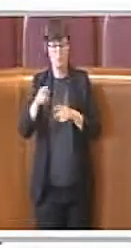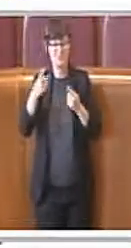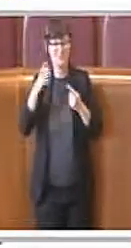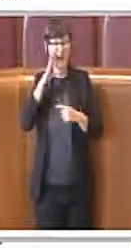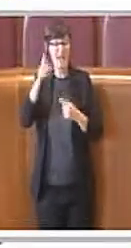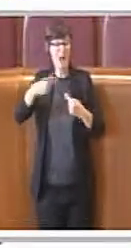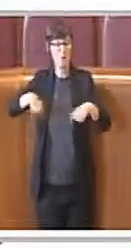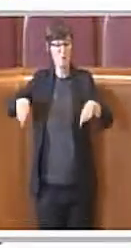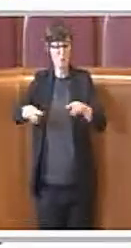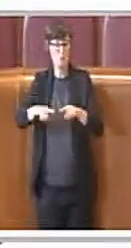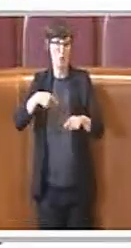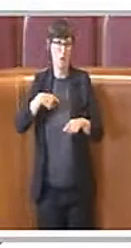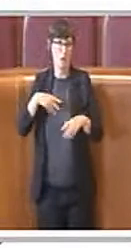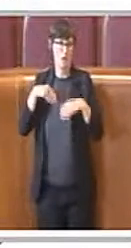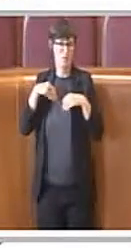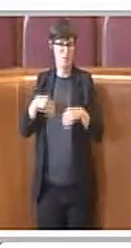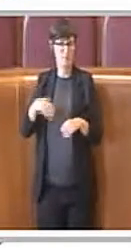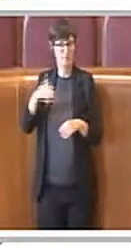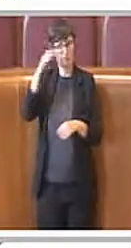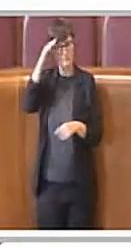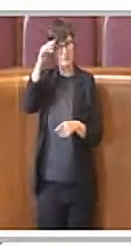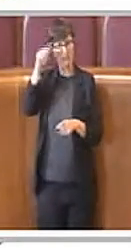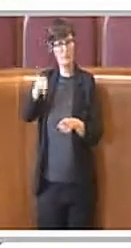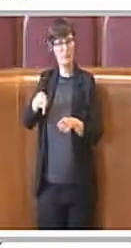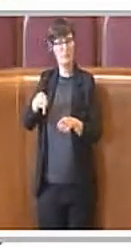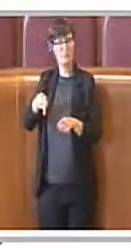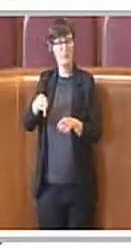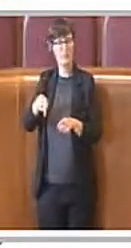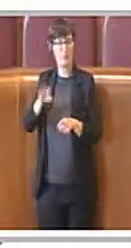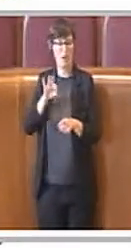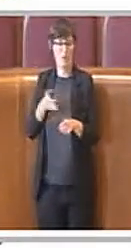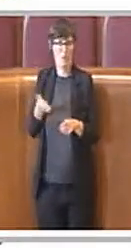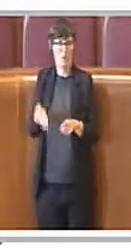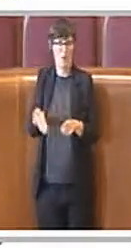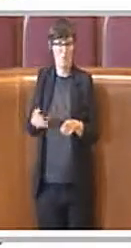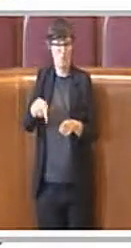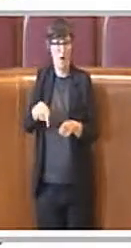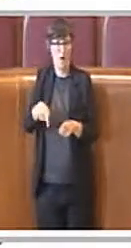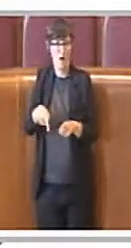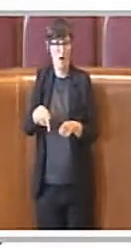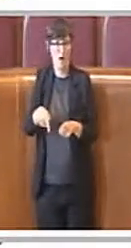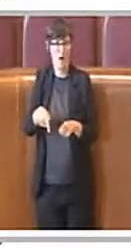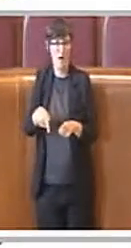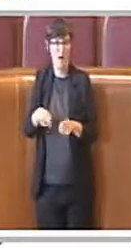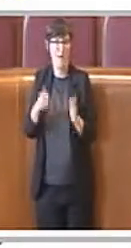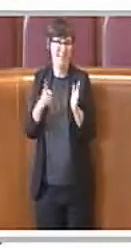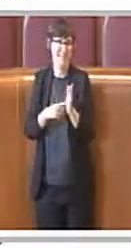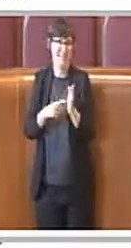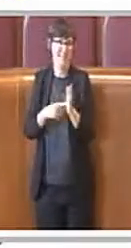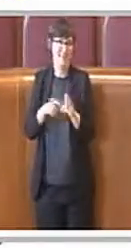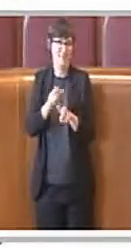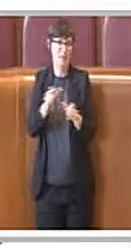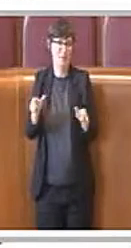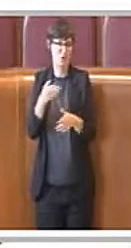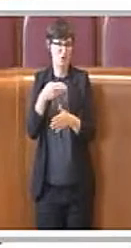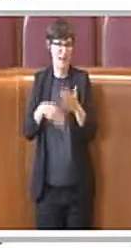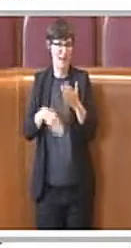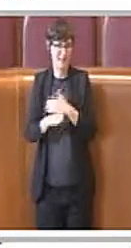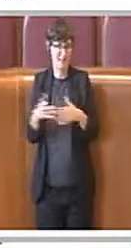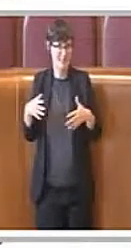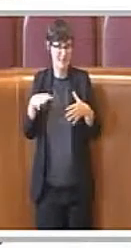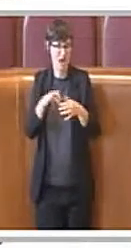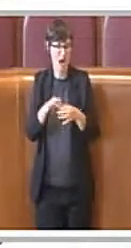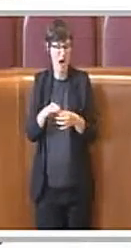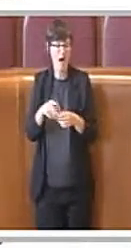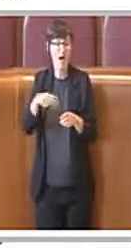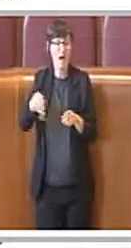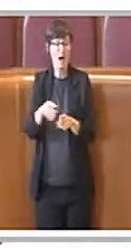interlocuzioni, in particolare le attuali consulte per i diritti delle persone con disabilità, ci chiedono di stabilire nel